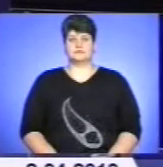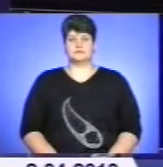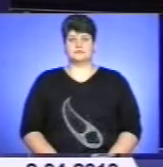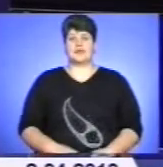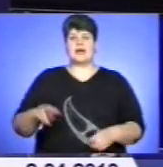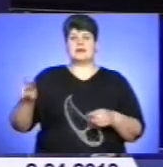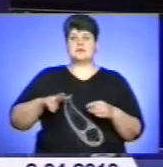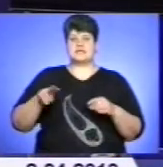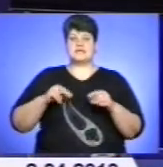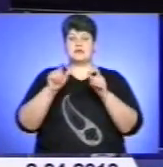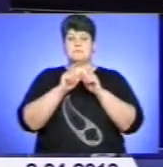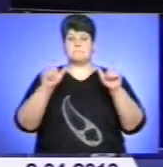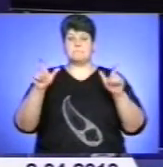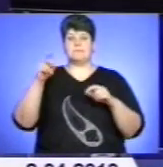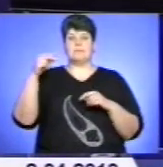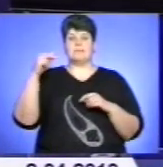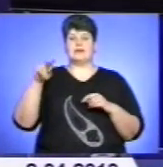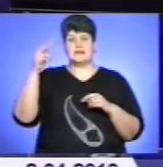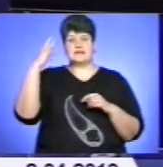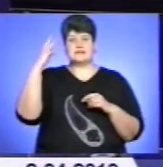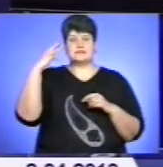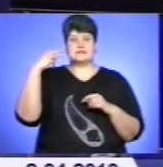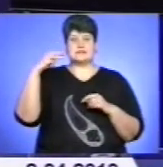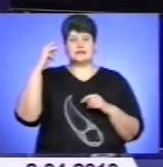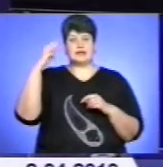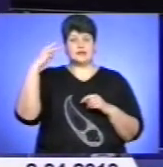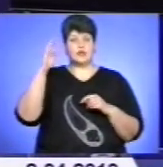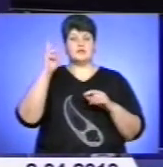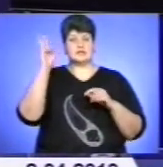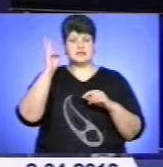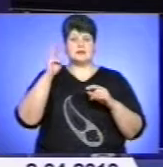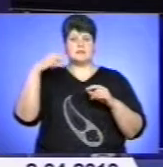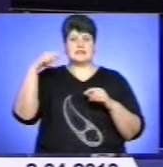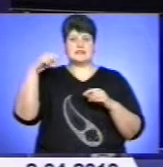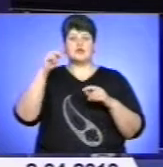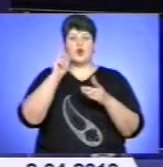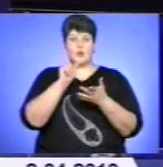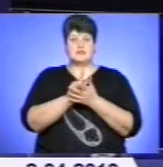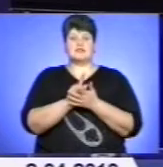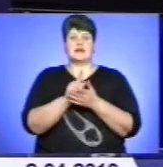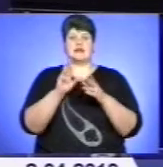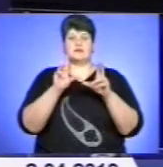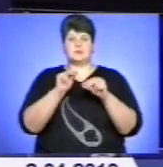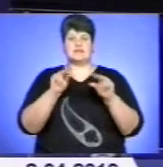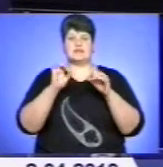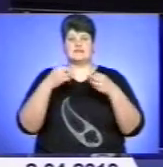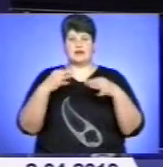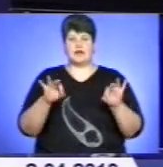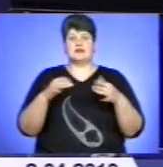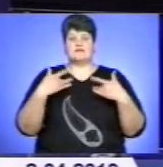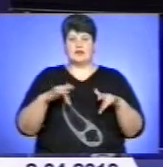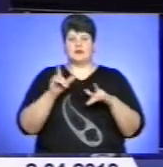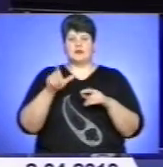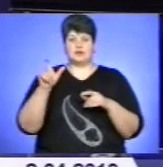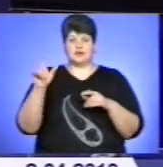Адміністрації президента обіцяють звільняти чиновників, які не повернулися обличчям до людей. Адже за підсумками всеукраїнського проєкту